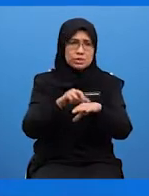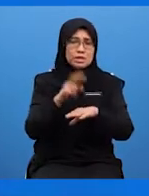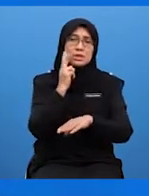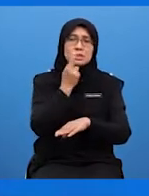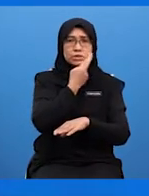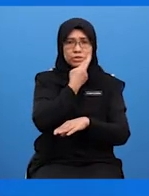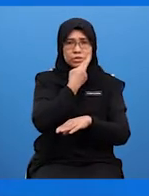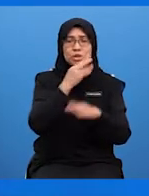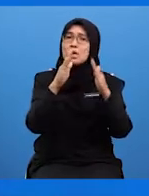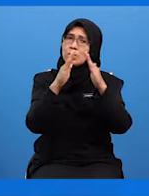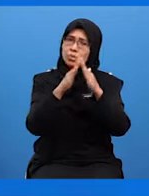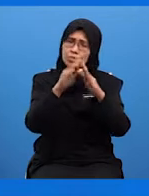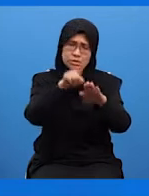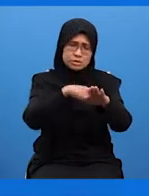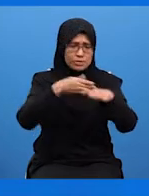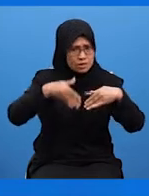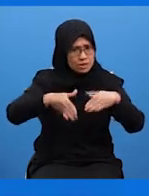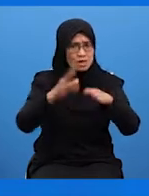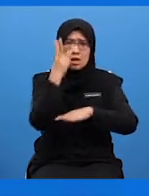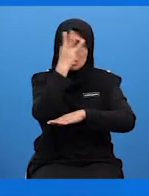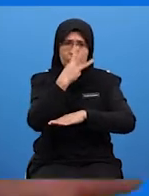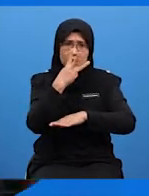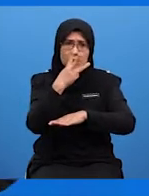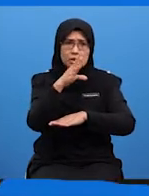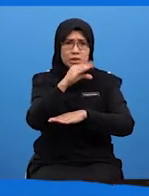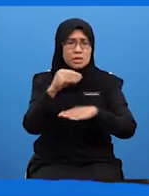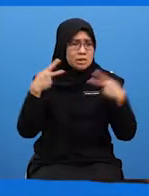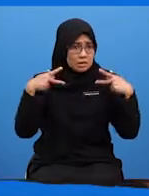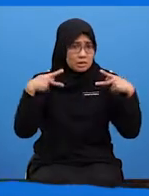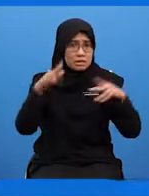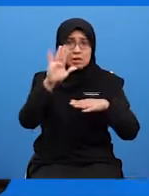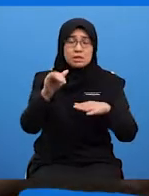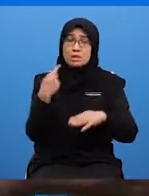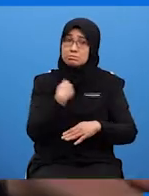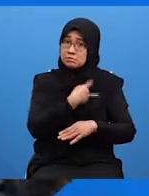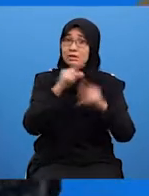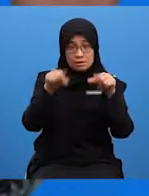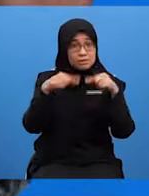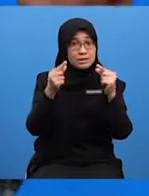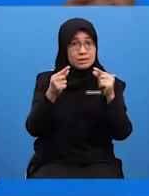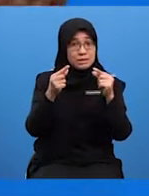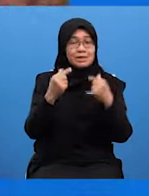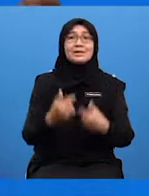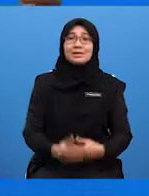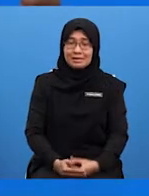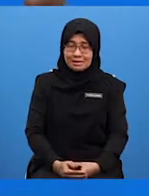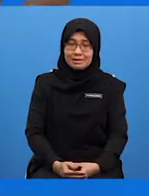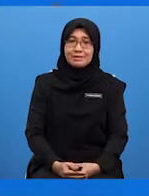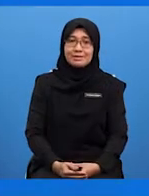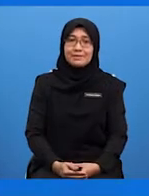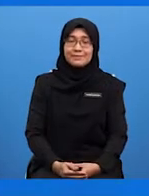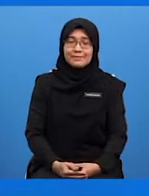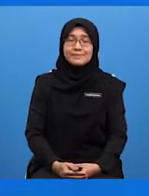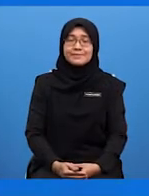Di sepanjang jalan Panggung wayang dan di setiap kedai yang kita kunjungi Betul, betul Mungkin dalam studio kita pun ada juga